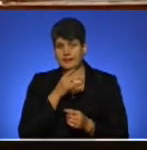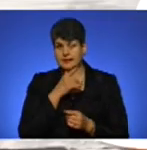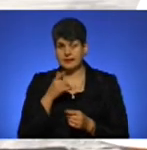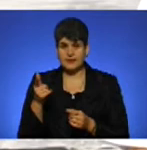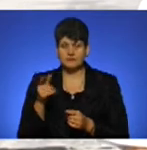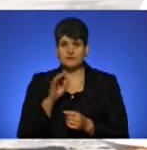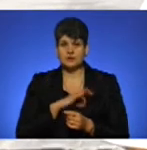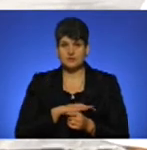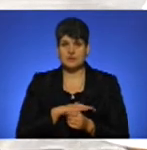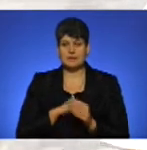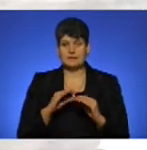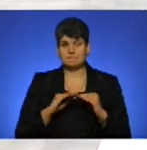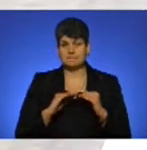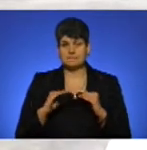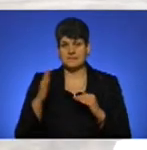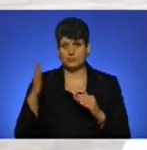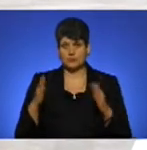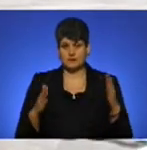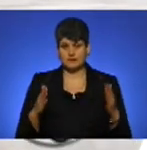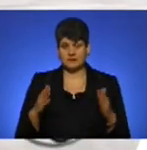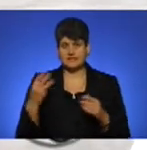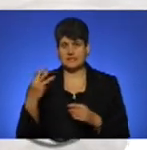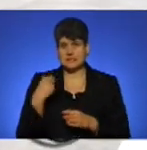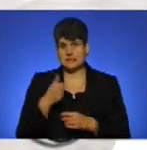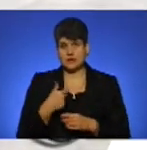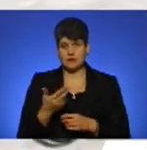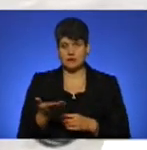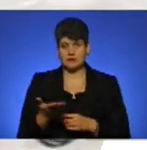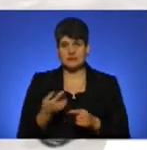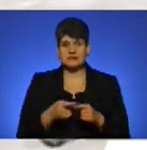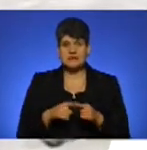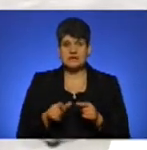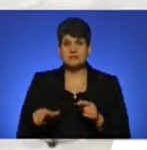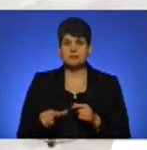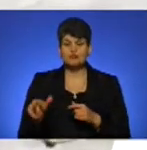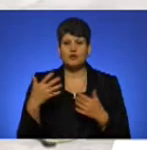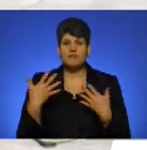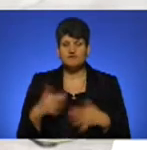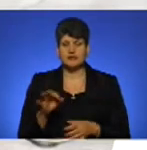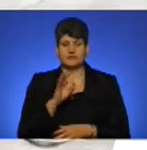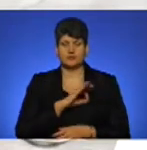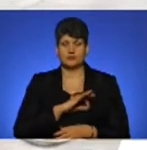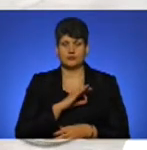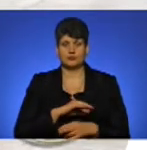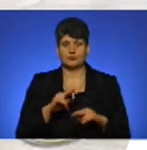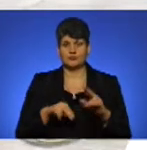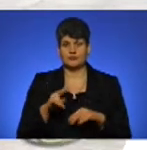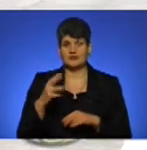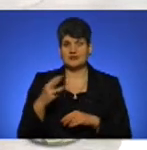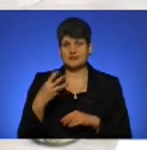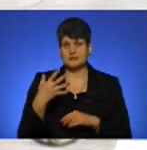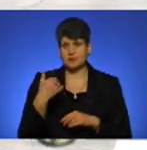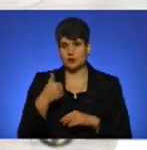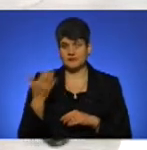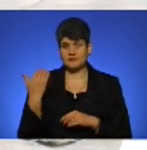бетонних покриттів – 30 років. Ця смуга вже експлуатується, побудована 35 років тому.